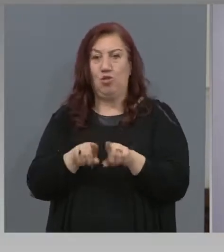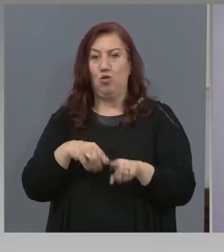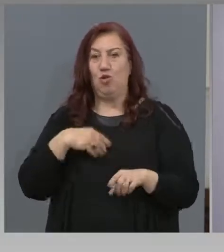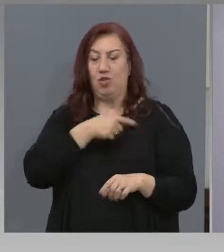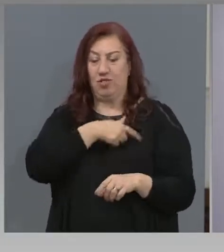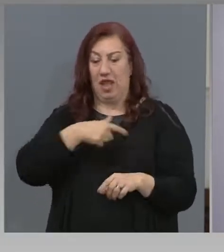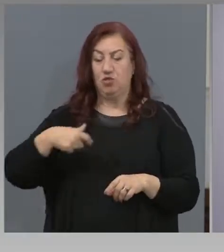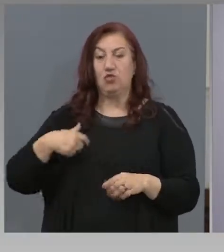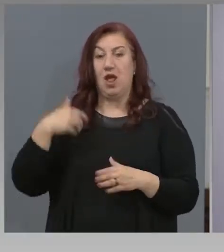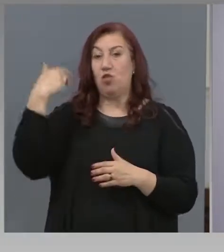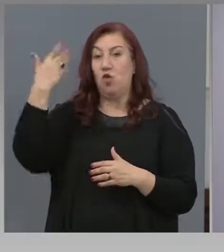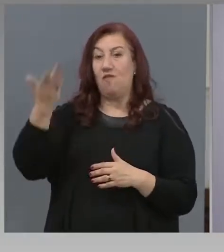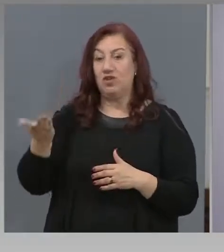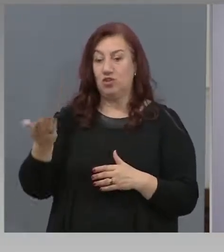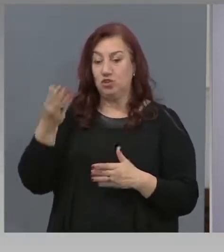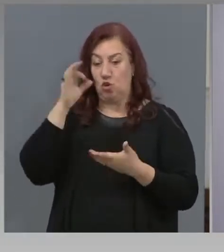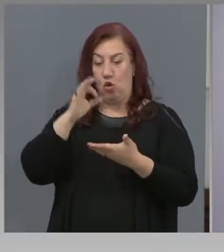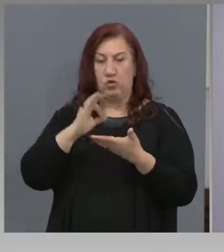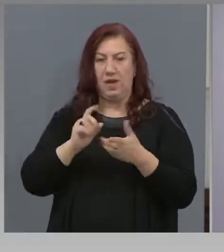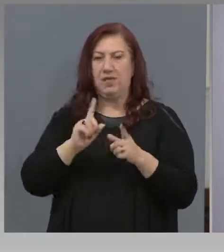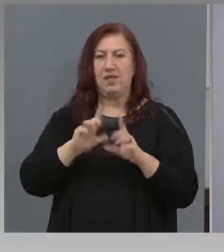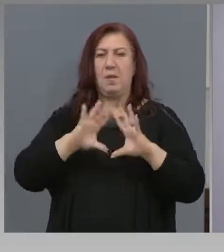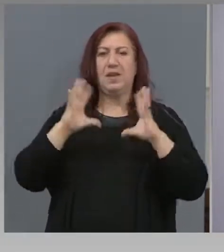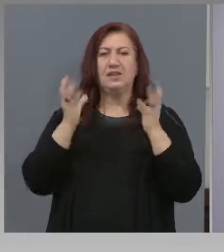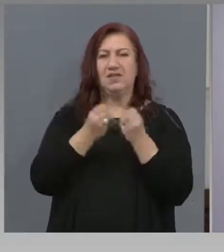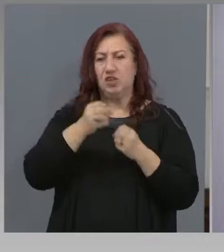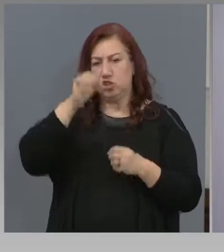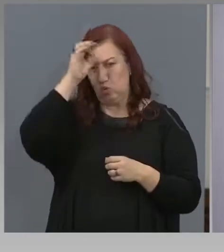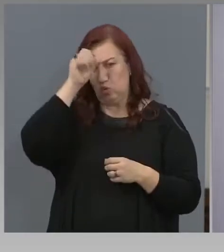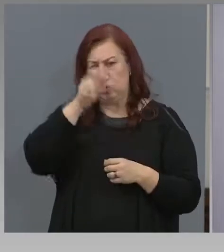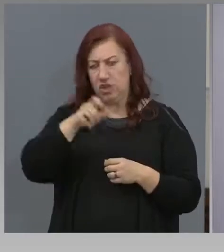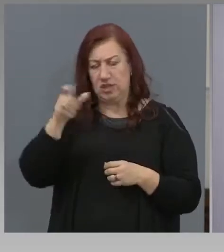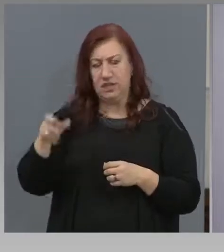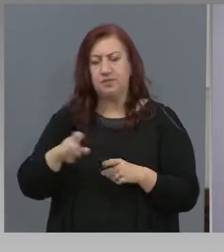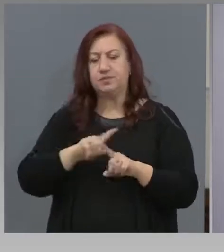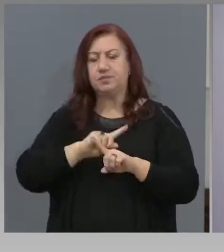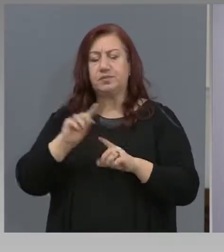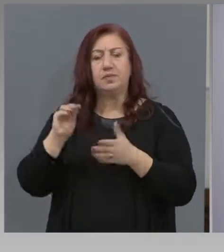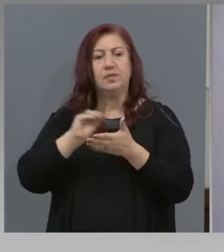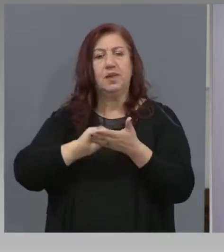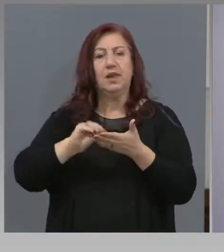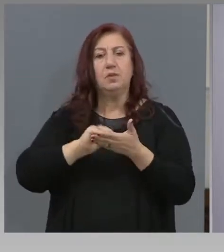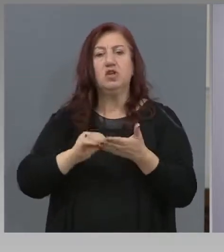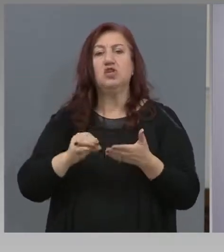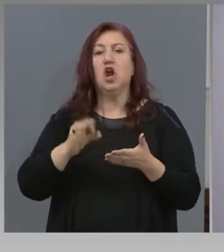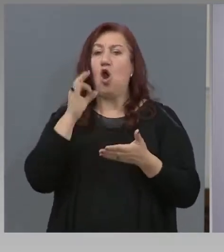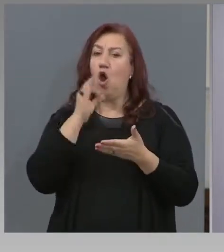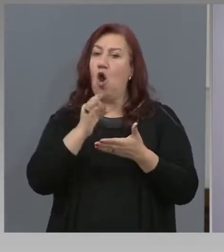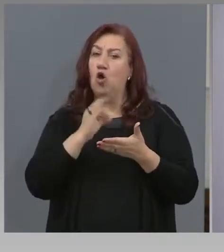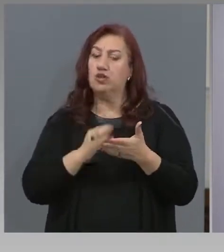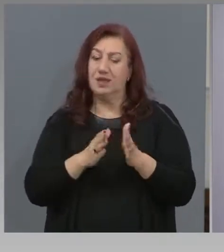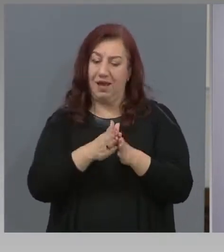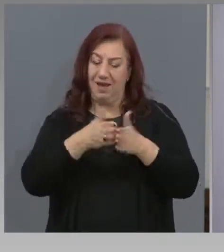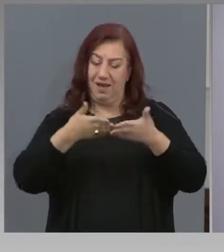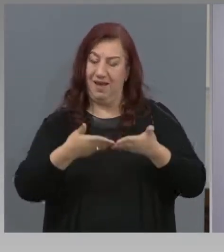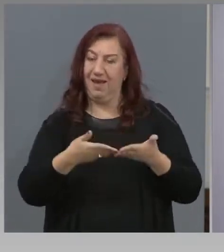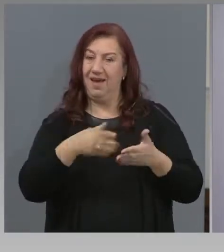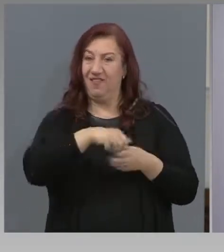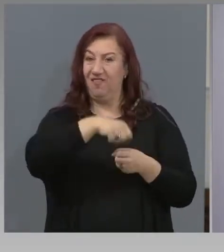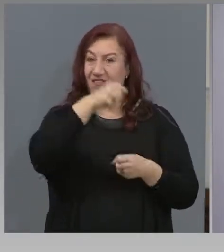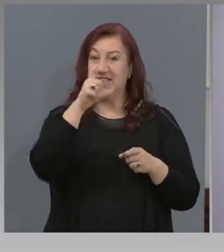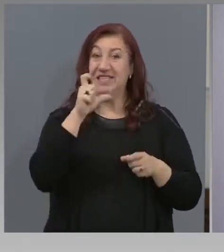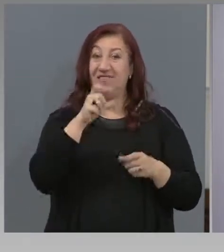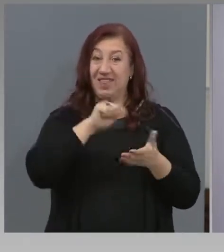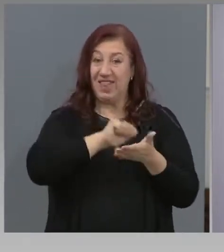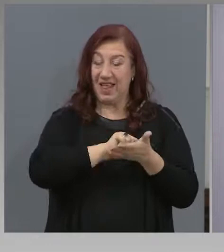училища, ученици, малка извадка. Няма да се пишат оценки в удостоверение. Няма да се оценяват училища